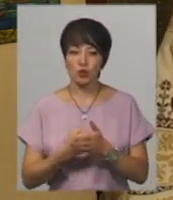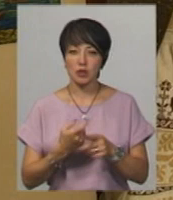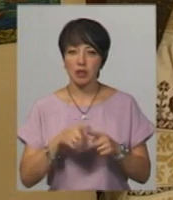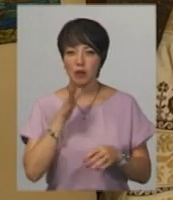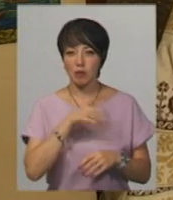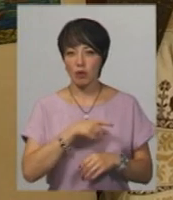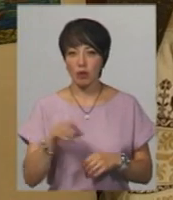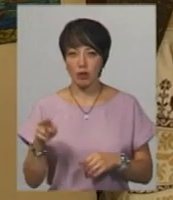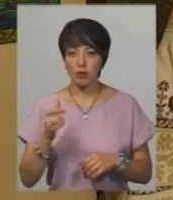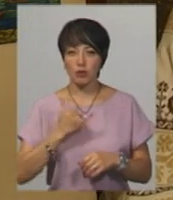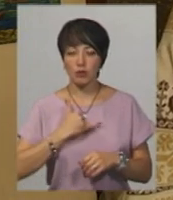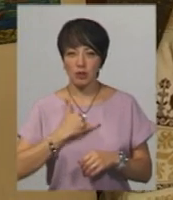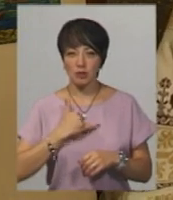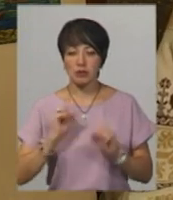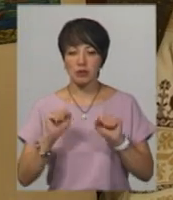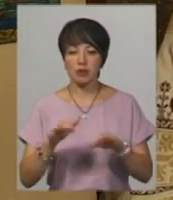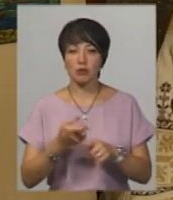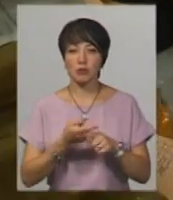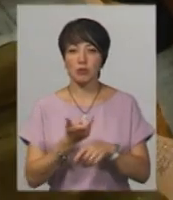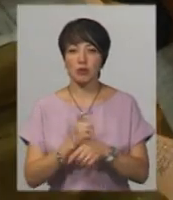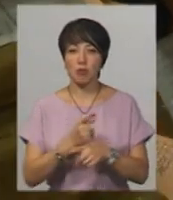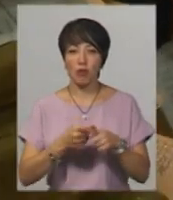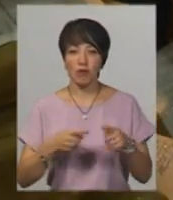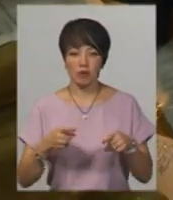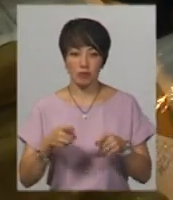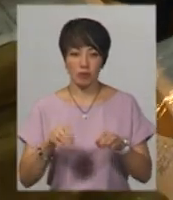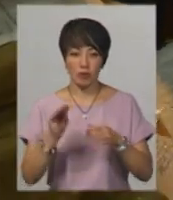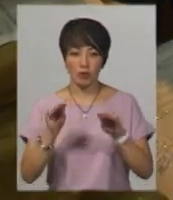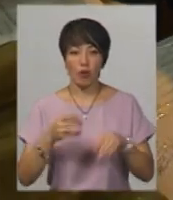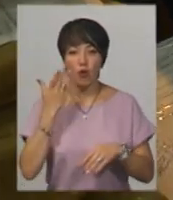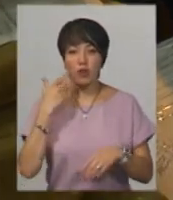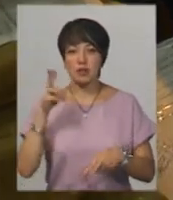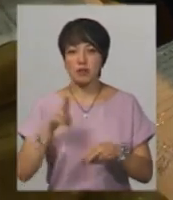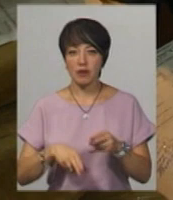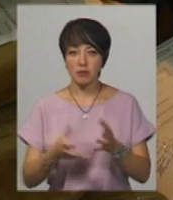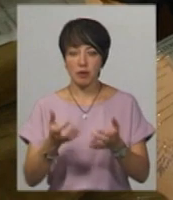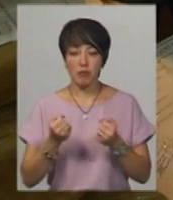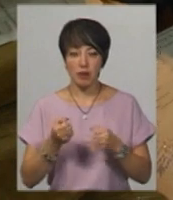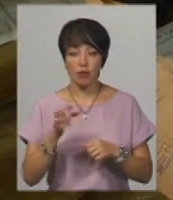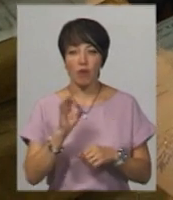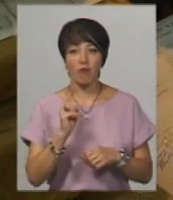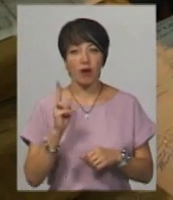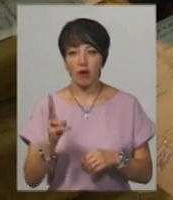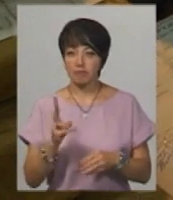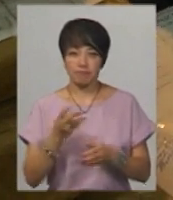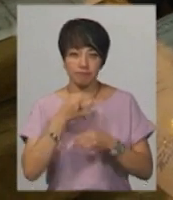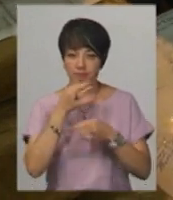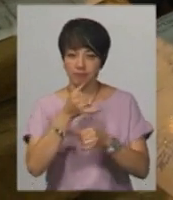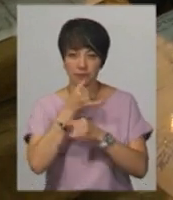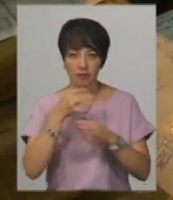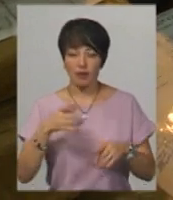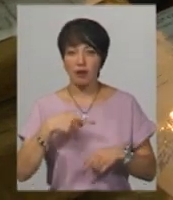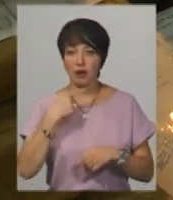пори в нас здано трошки більше половини комісій. Коли завершать приймати дільничні комісії, в ОВК не беруть прогнозувати. Тетяна